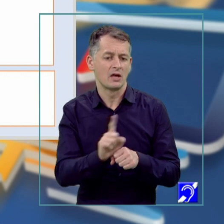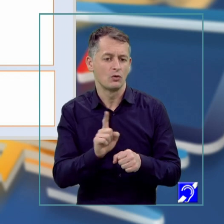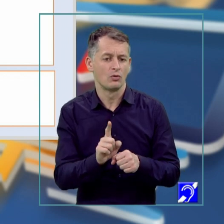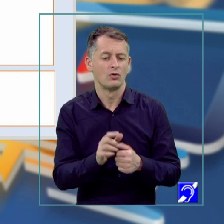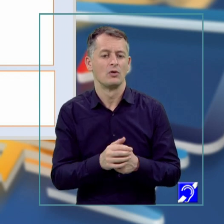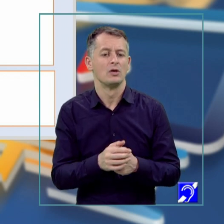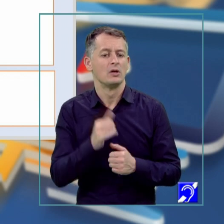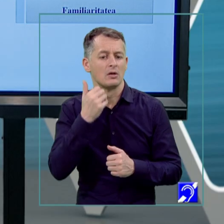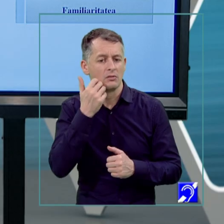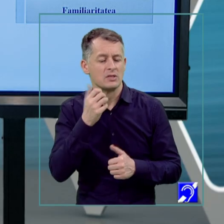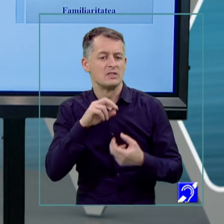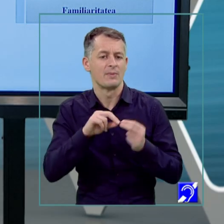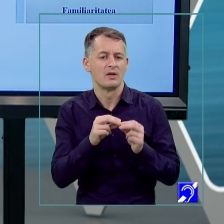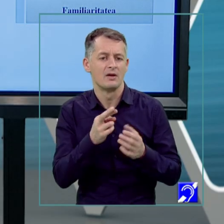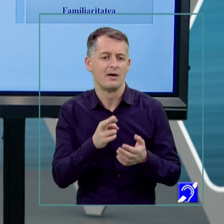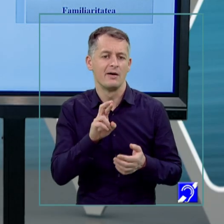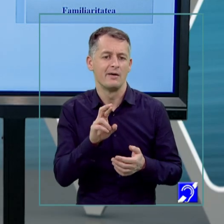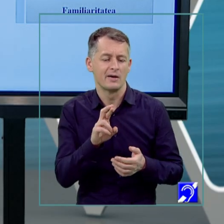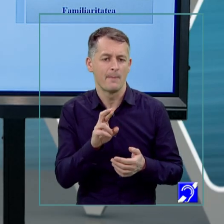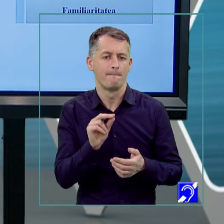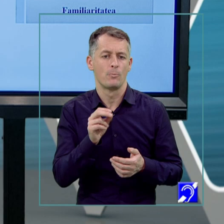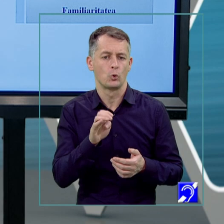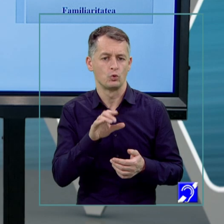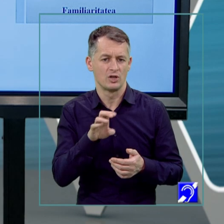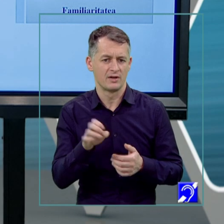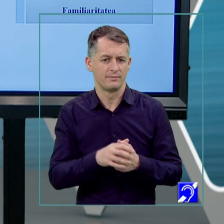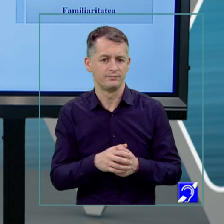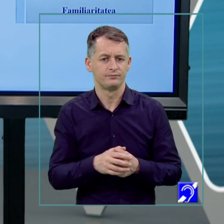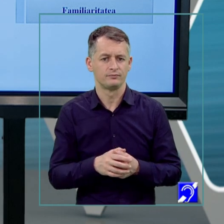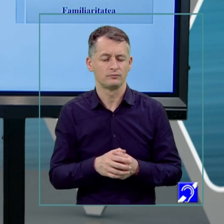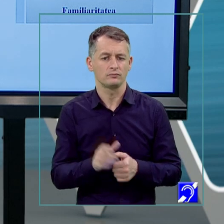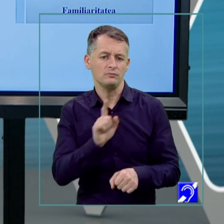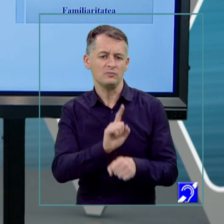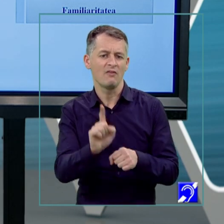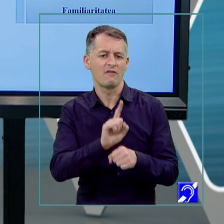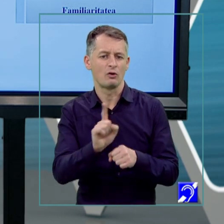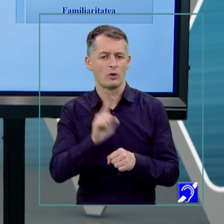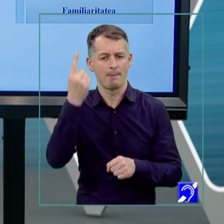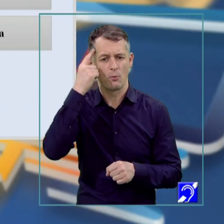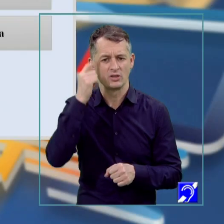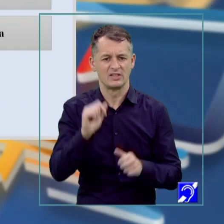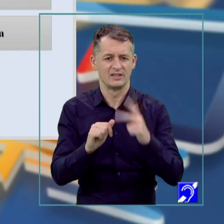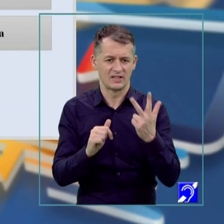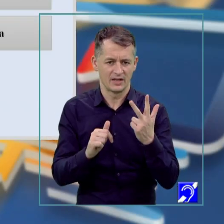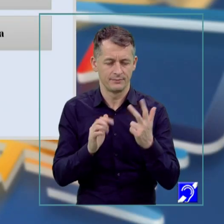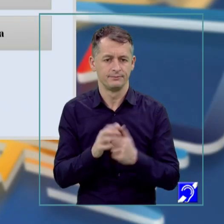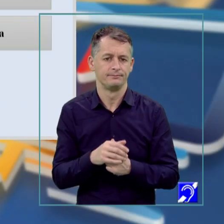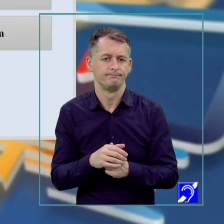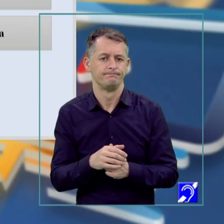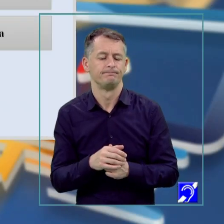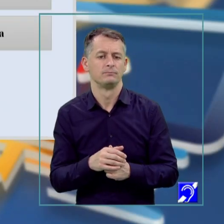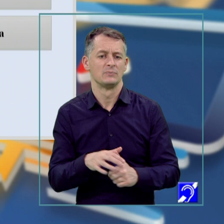reproducere. Factorii și legile memoriei. Factorii memoriei, practic, sunt trei. Și anume, particularitățile